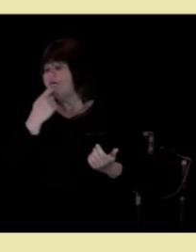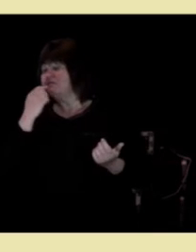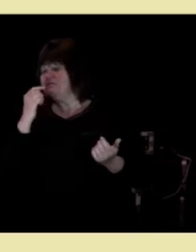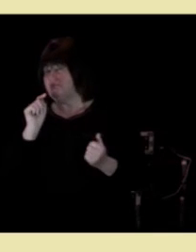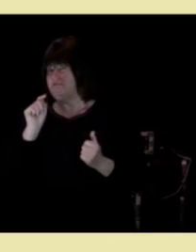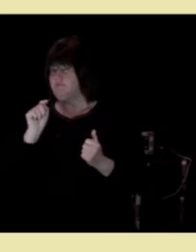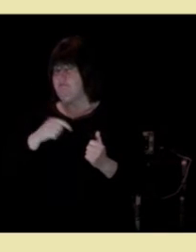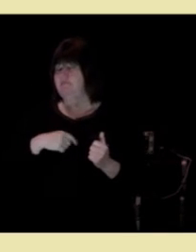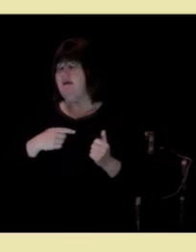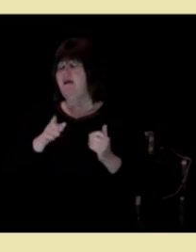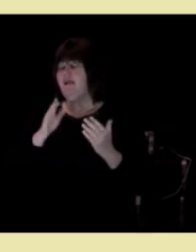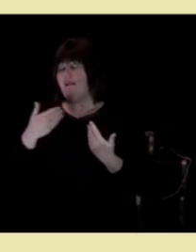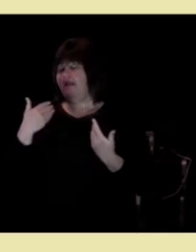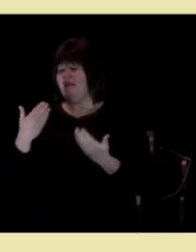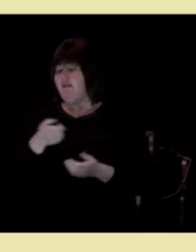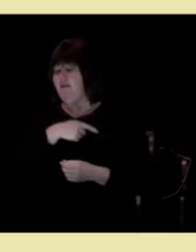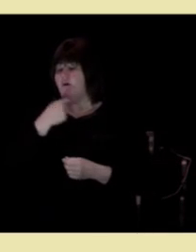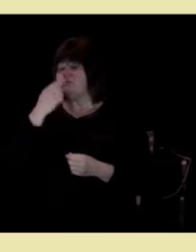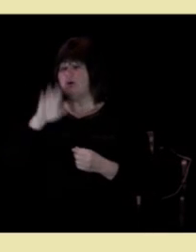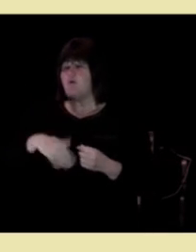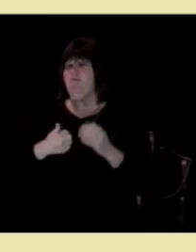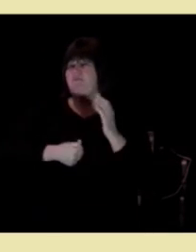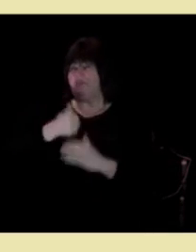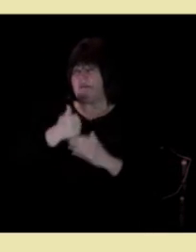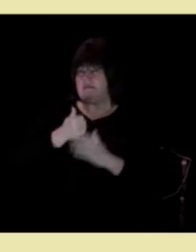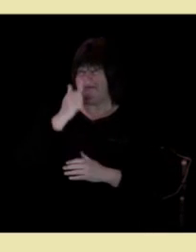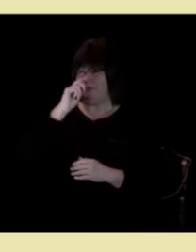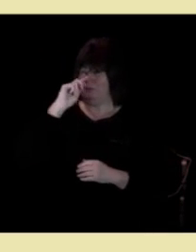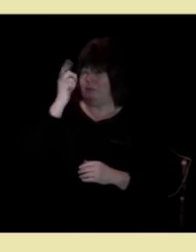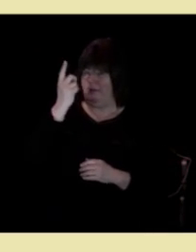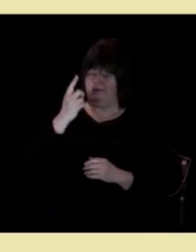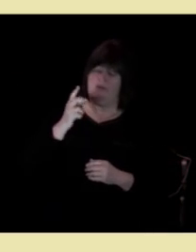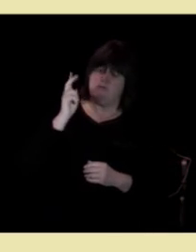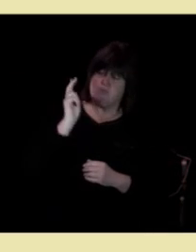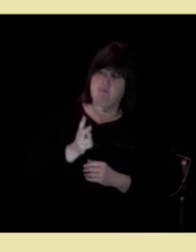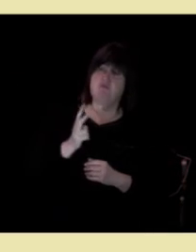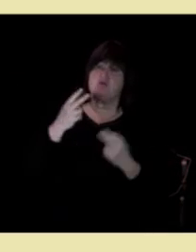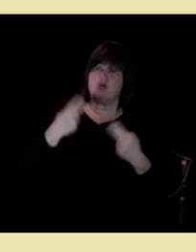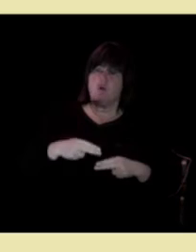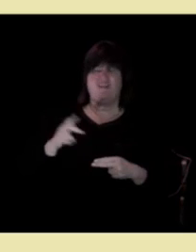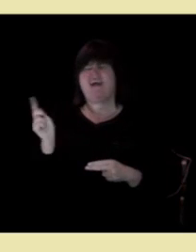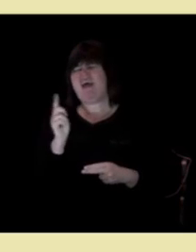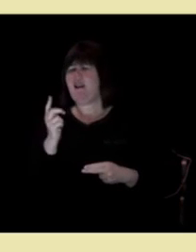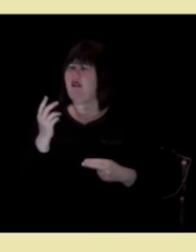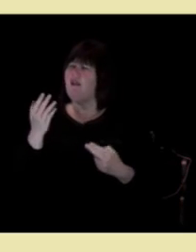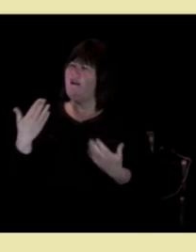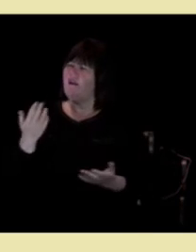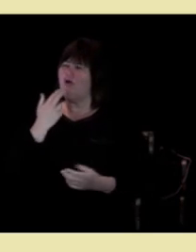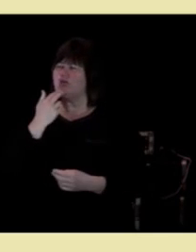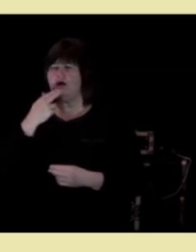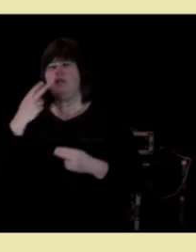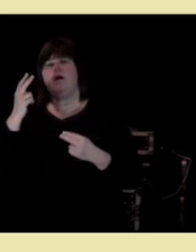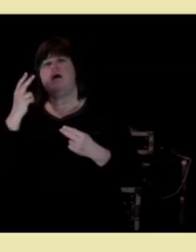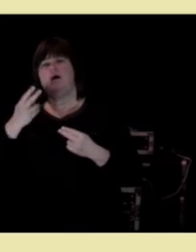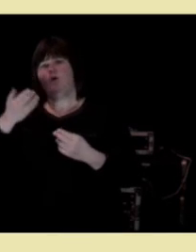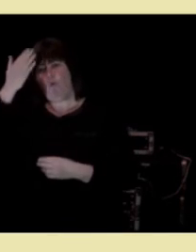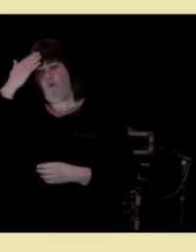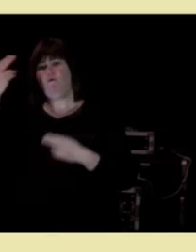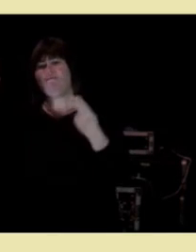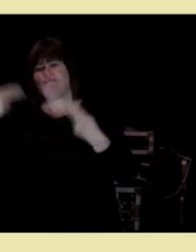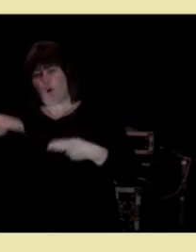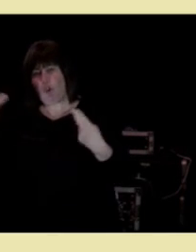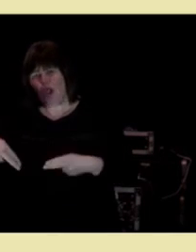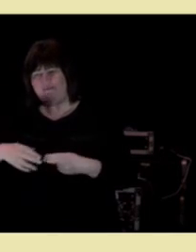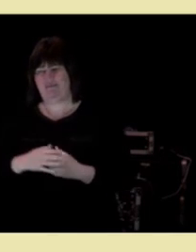viktigste brukerrollen eller heller la oss kalle det for hovedrollen. For vi har lært alle